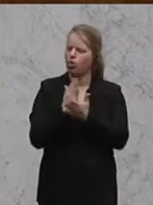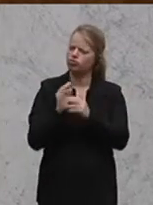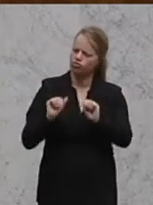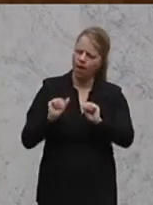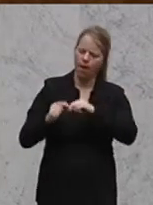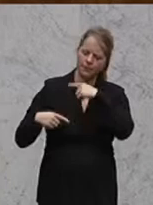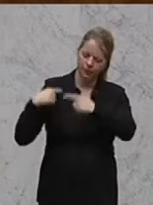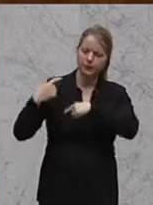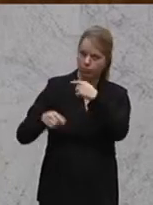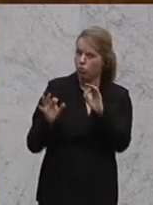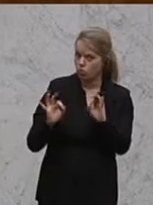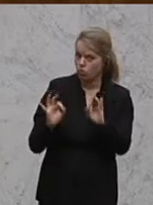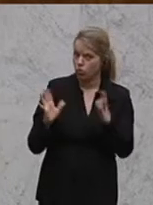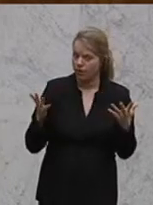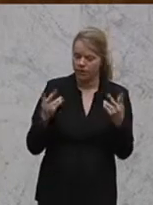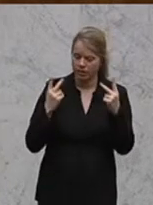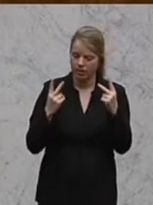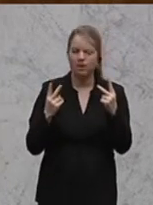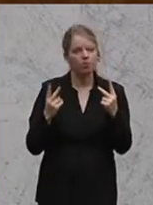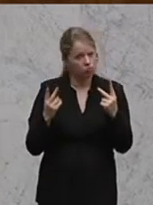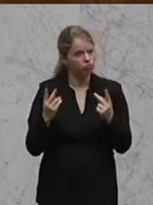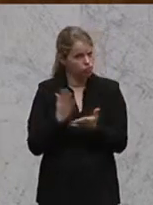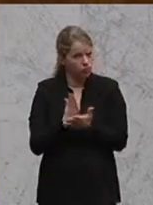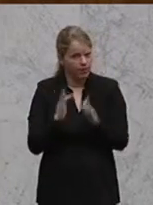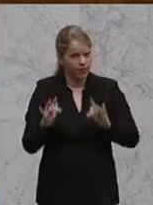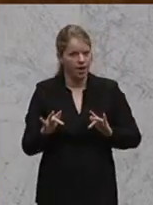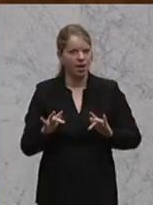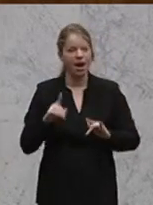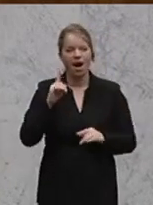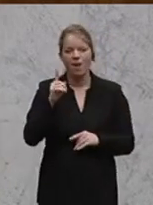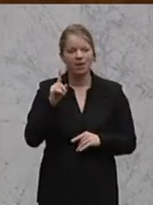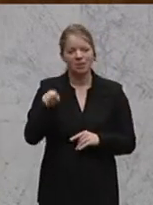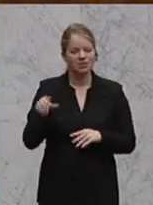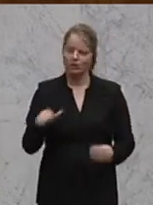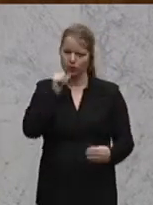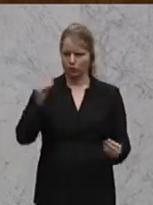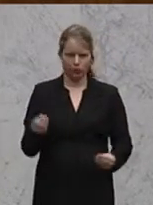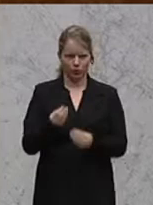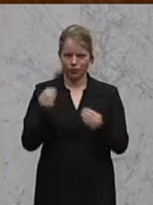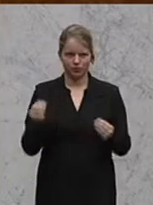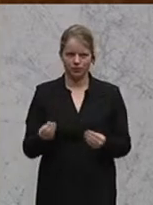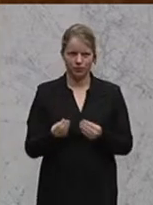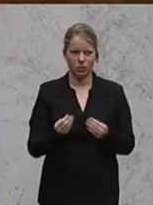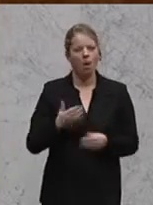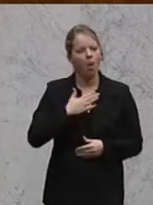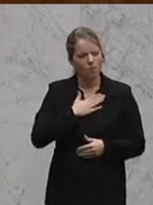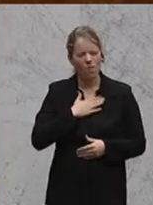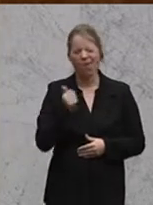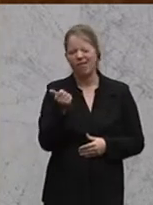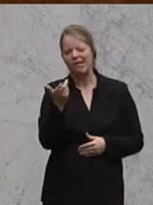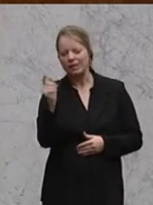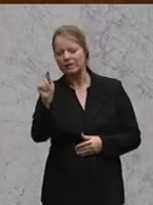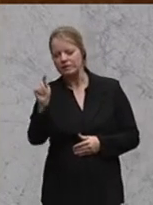das ist in Ordnung, das wollen wir nicht wegleugnen. Ich sage nur, es ist gar nicht das der Anlass, obwohl es auch da einiges